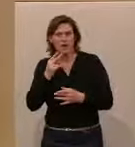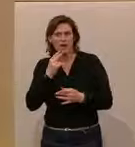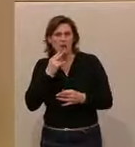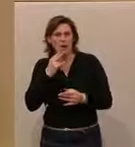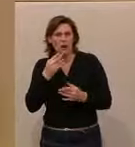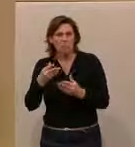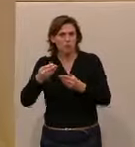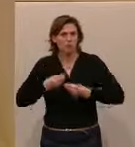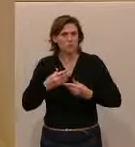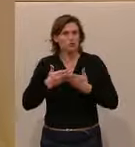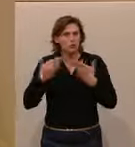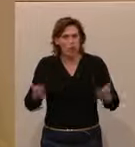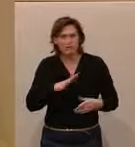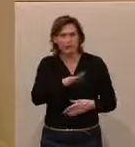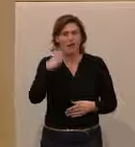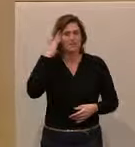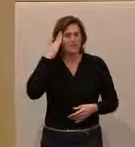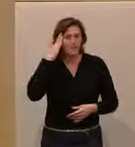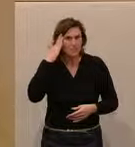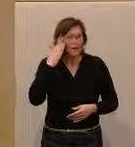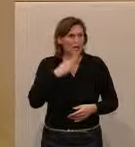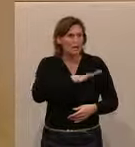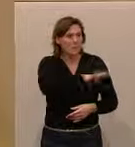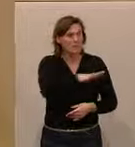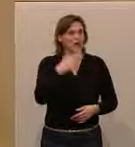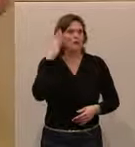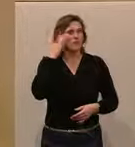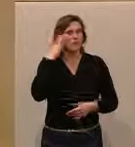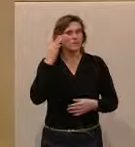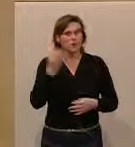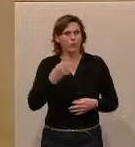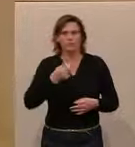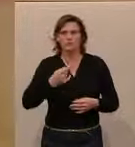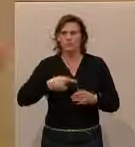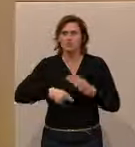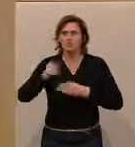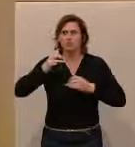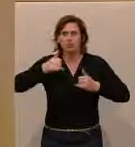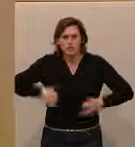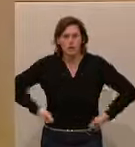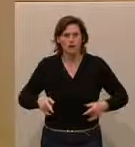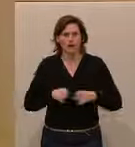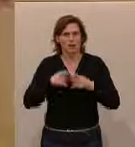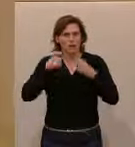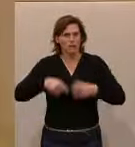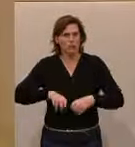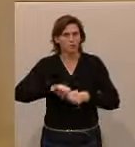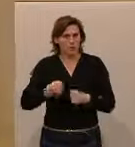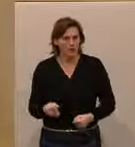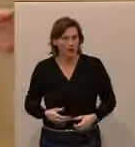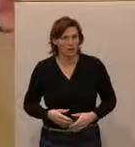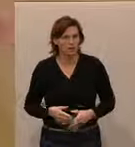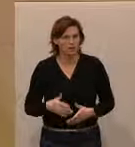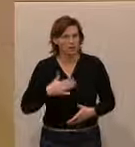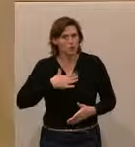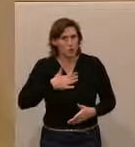weiß ja jeder. Aber es weiß auch ein jeder, der heute Skifahren geht, dass er einen Fuß brechen kann. Auch das muss ich sagen.